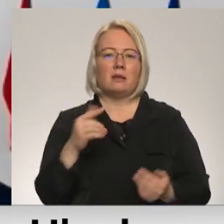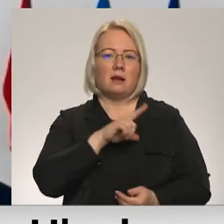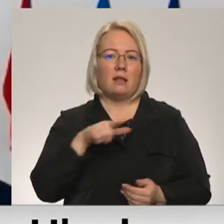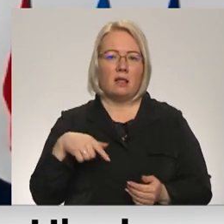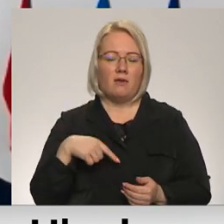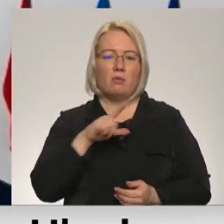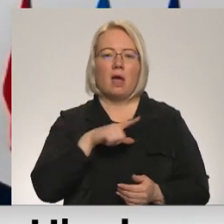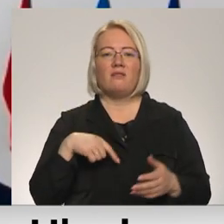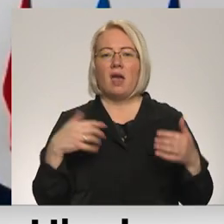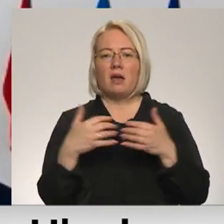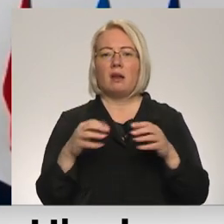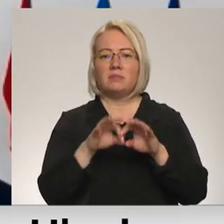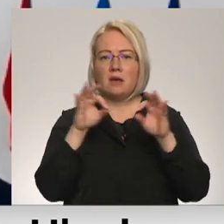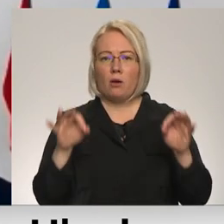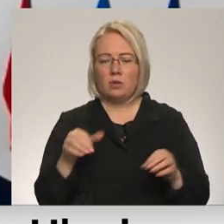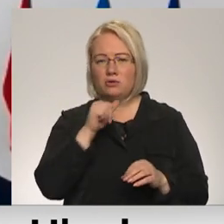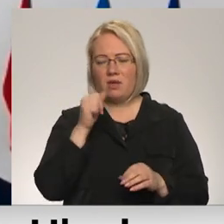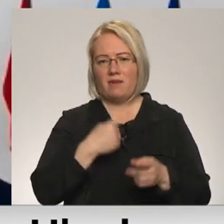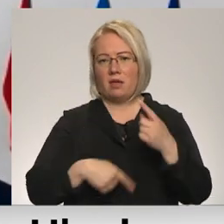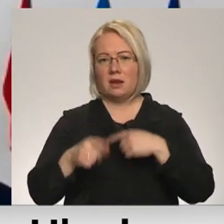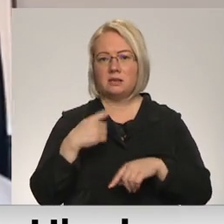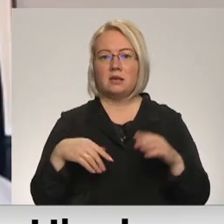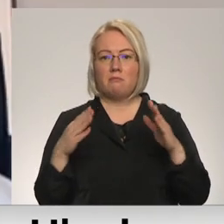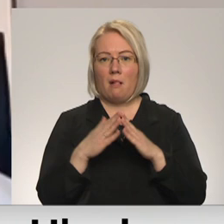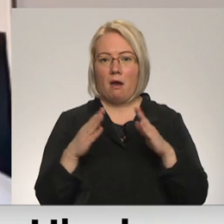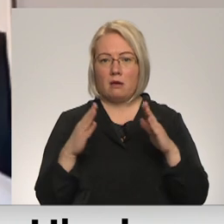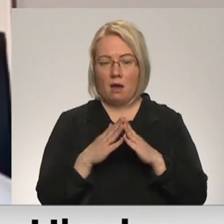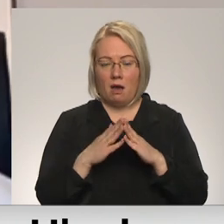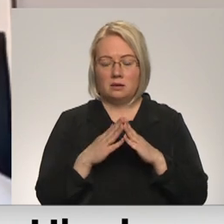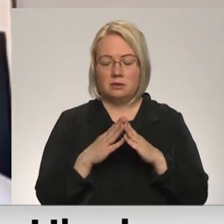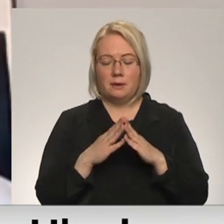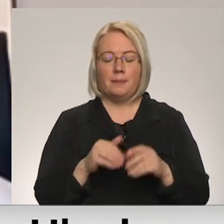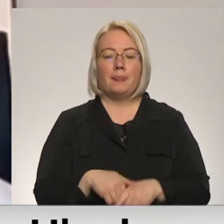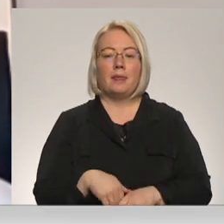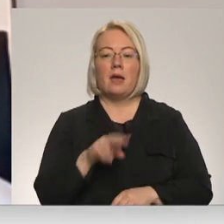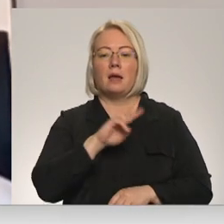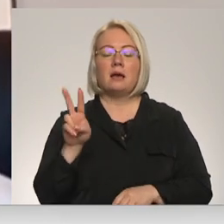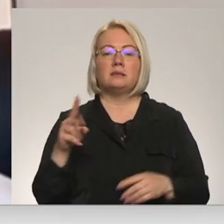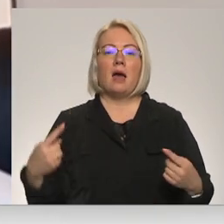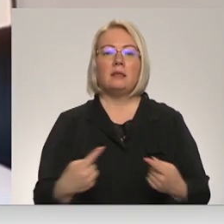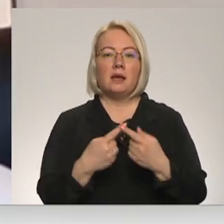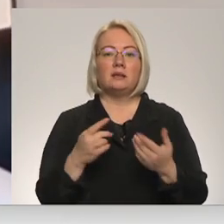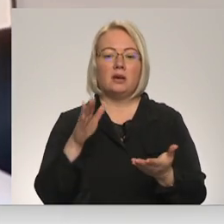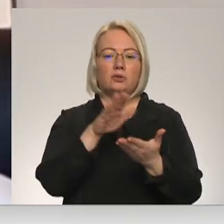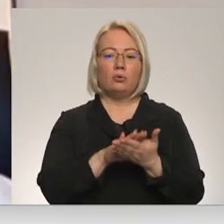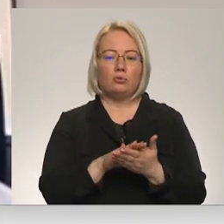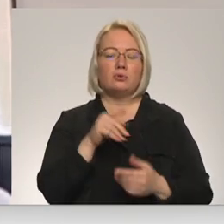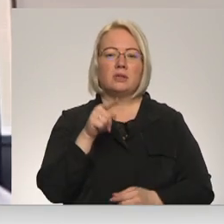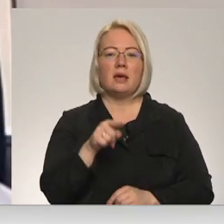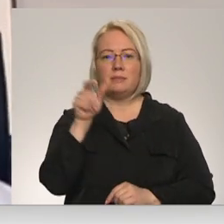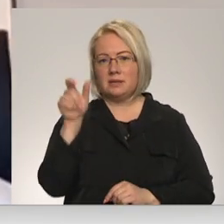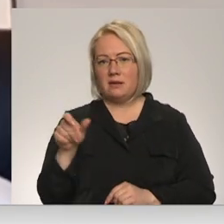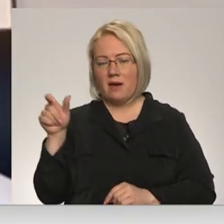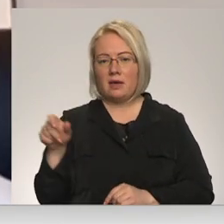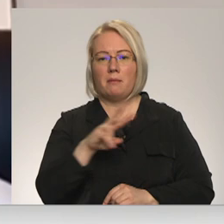sākoties un nemaz nevar atgriezties mājās. Kas attiecās uz tiem cilvēkiem,